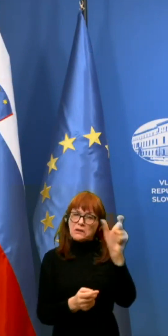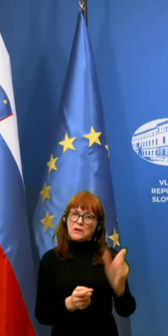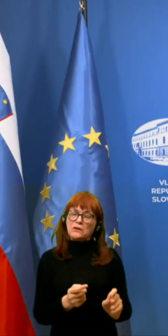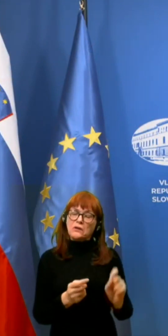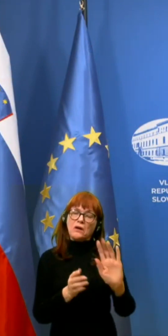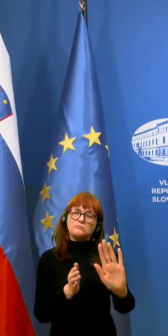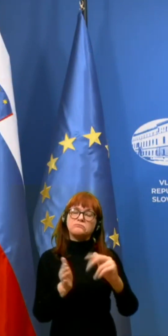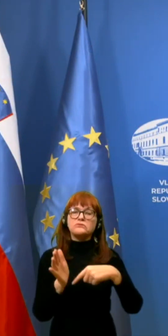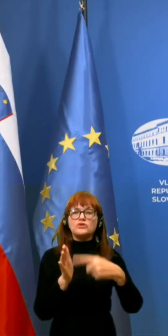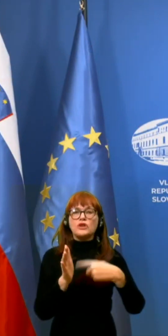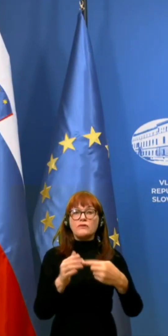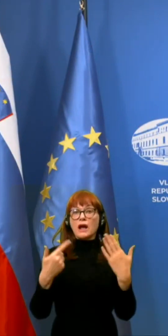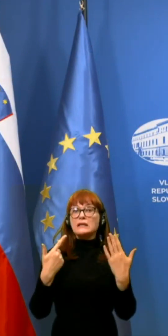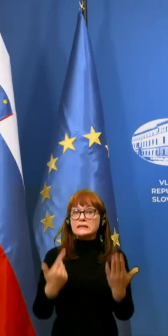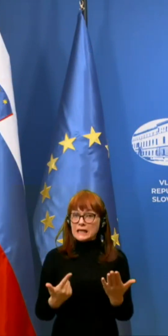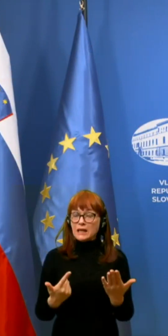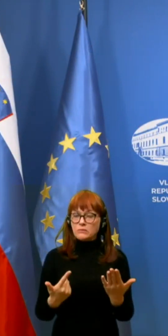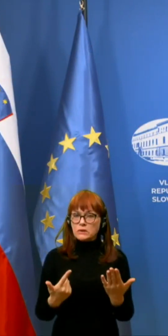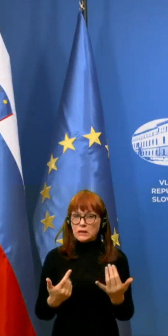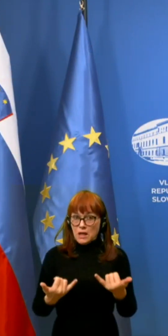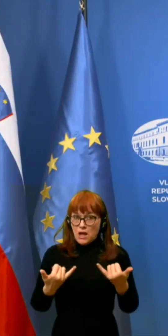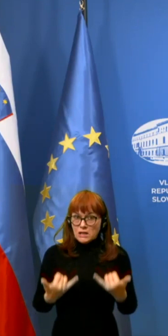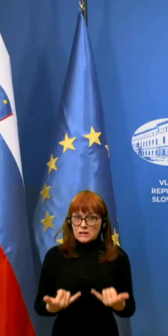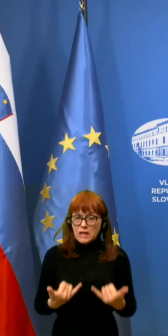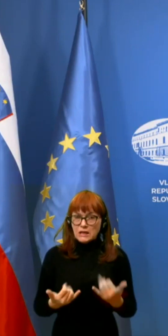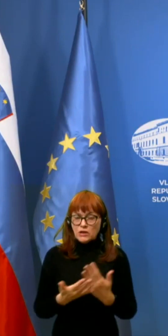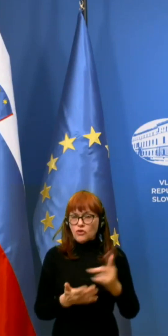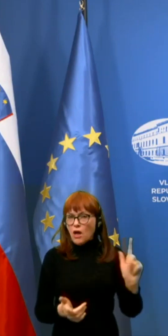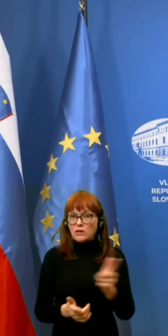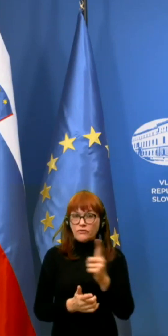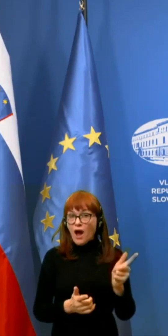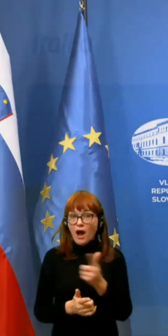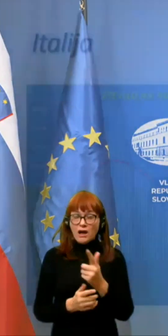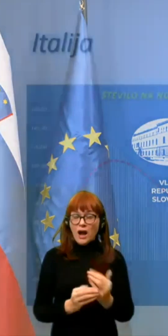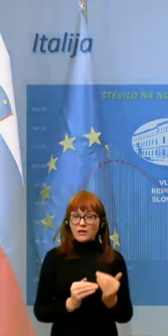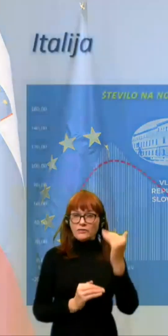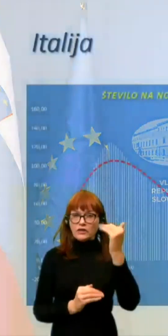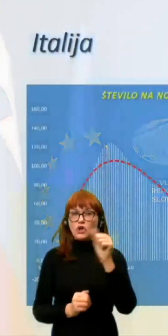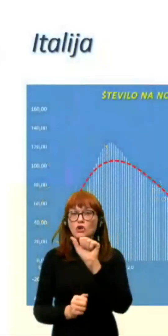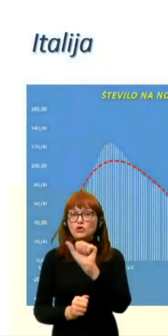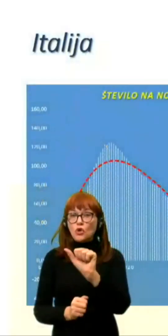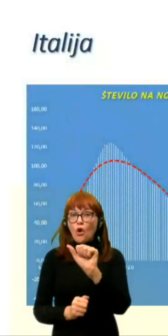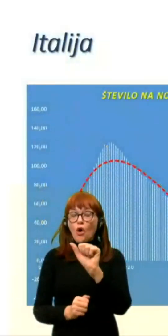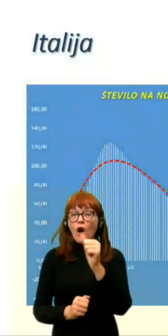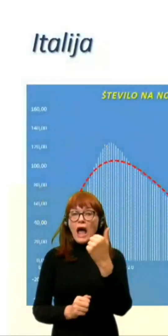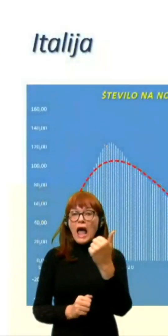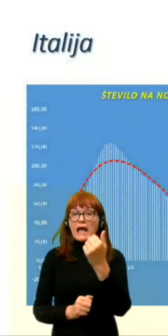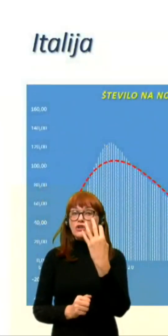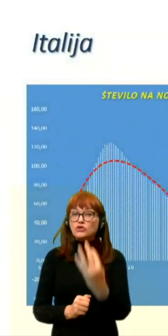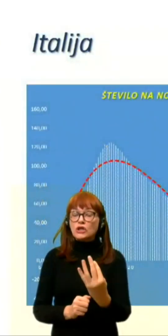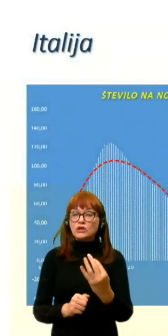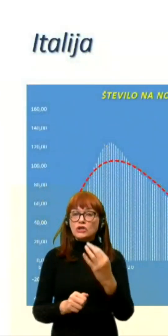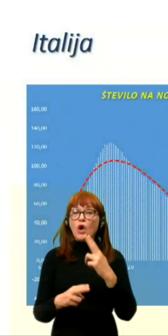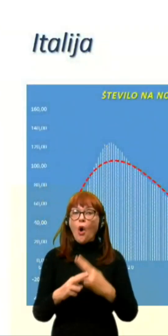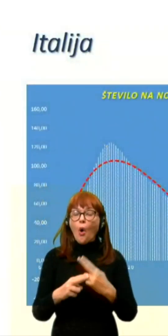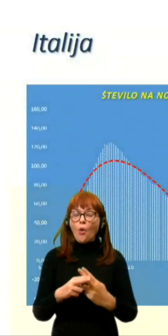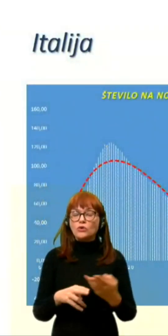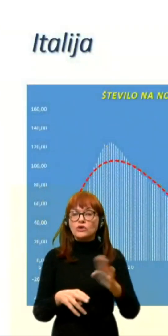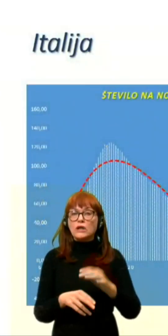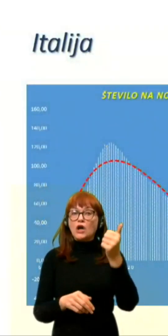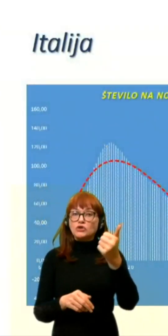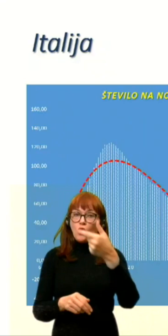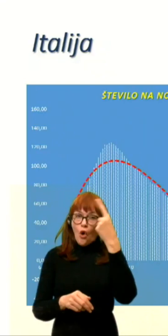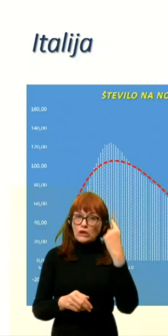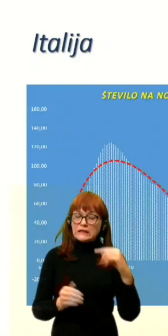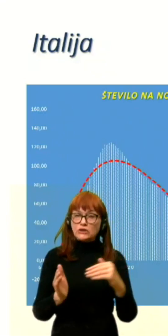številkah 70, smo zdaj že dvakrat višje, 141 okuženih na 100 tisoč prebivalcev.